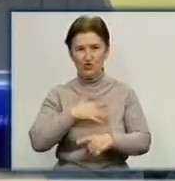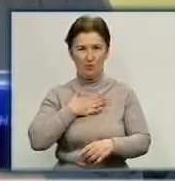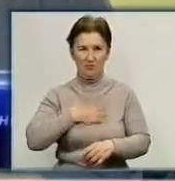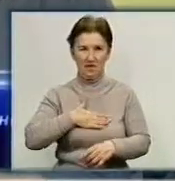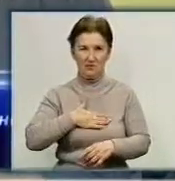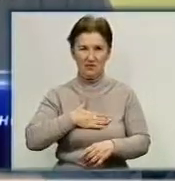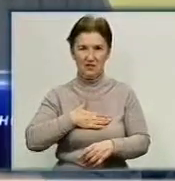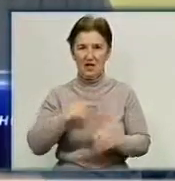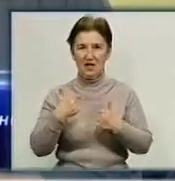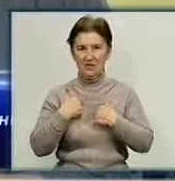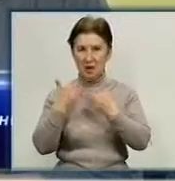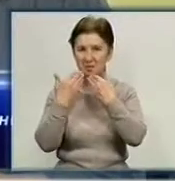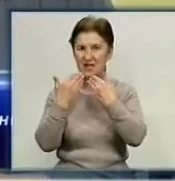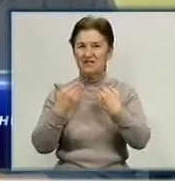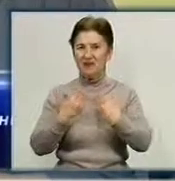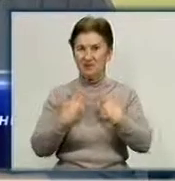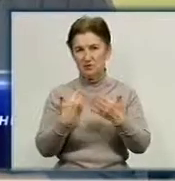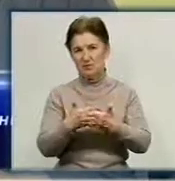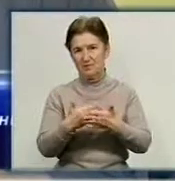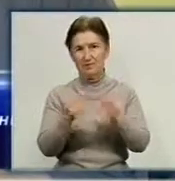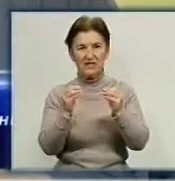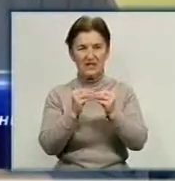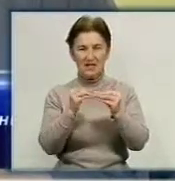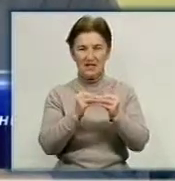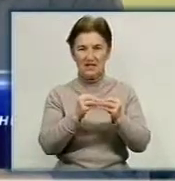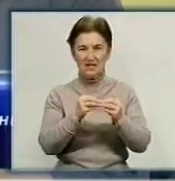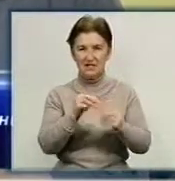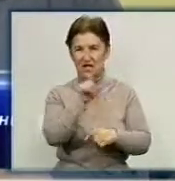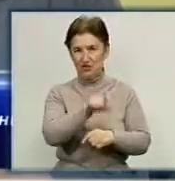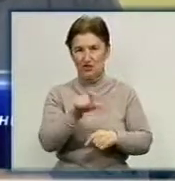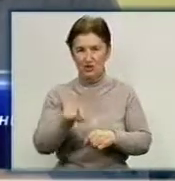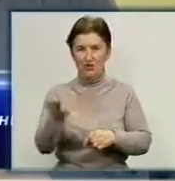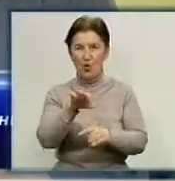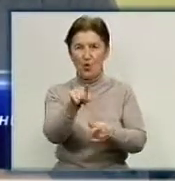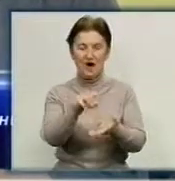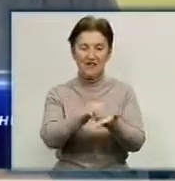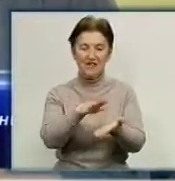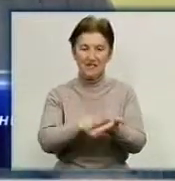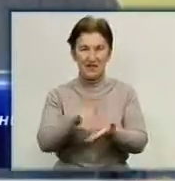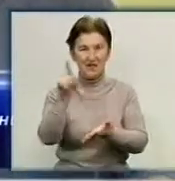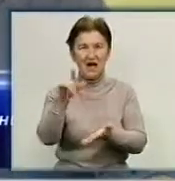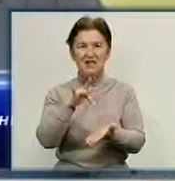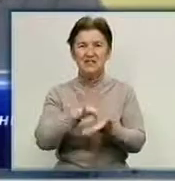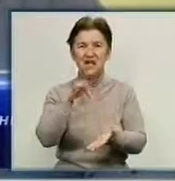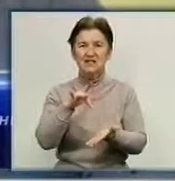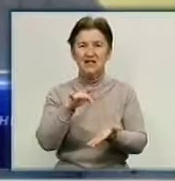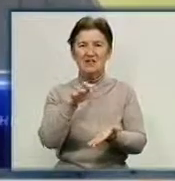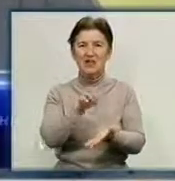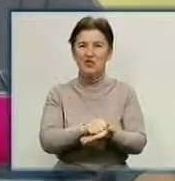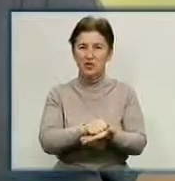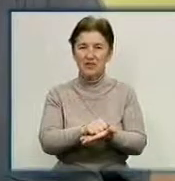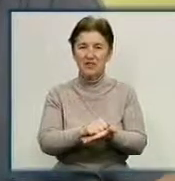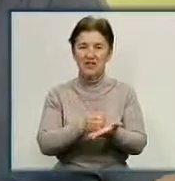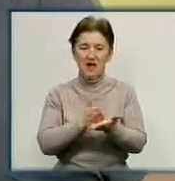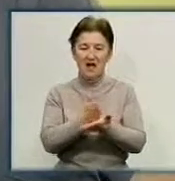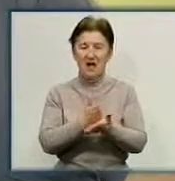звернулися порядка 10 осіб з такими питаннями щодо реєстрації в центрі зайнятості, щодо вакансій, які на сьогоднішній